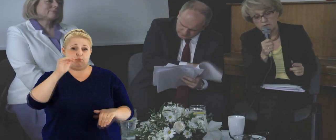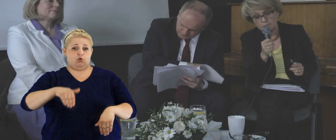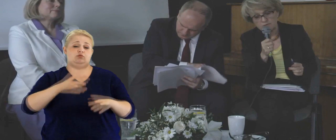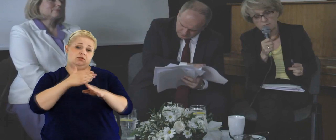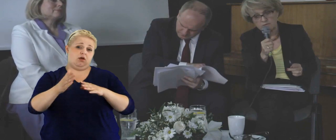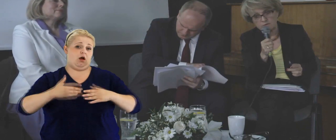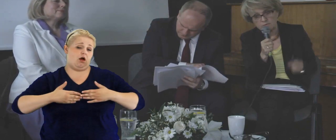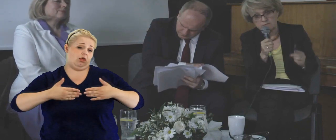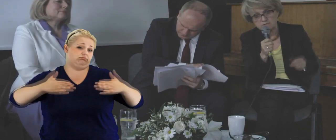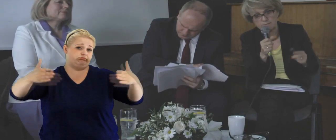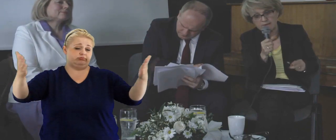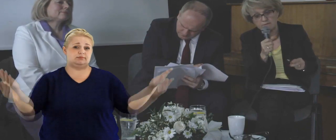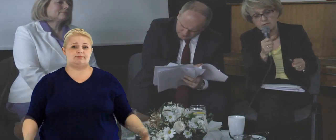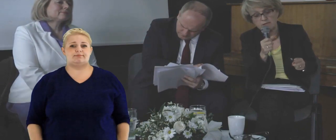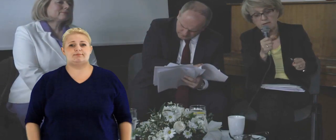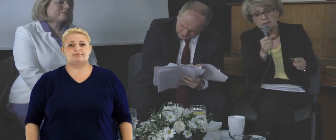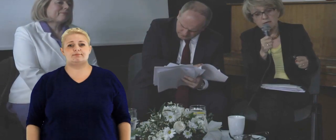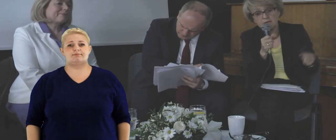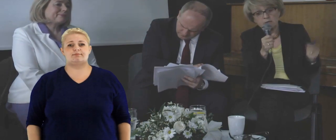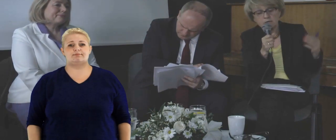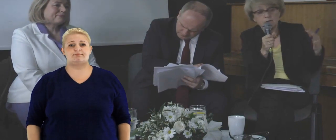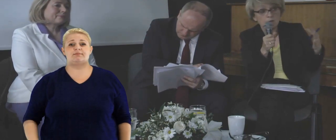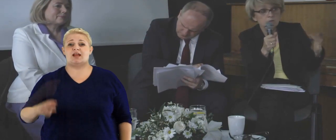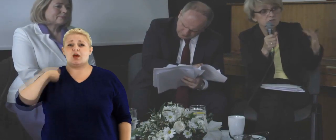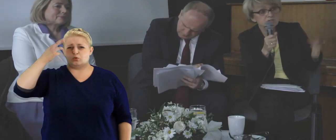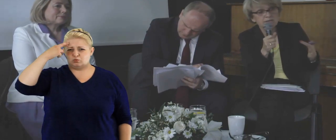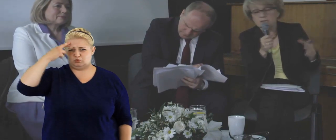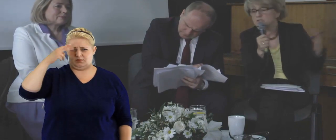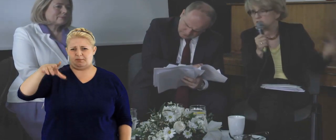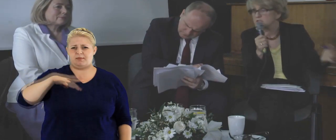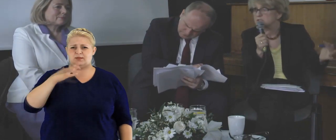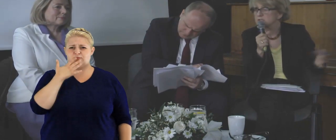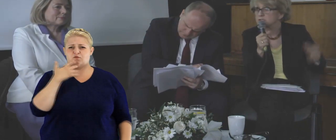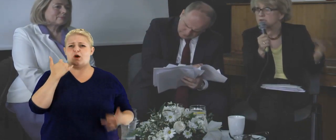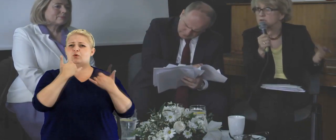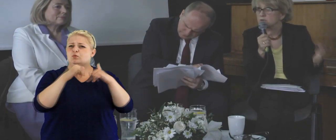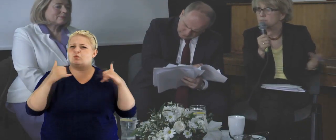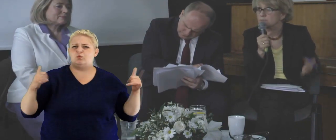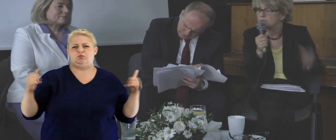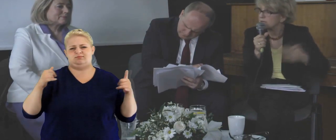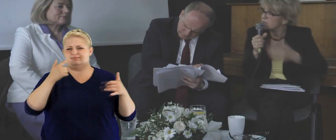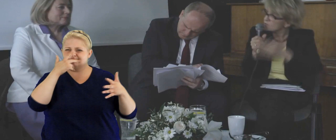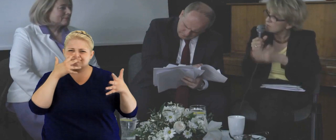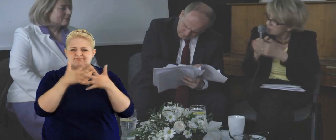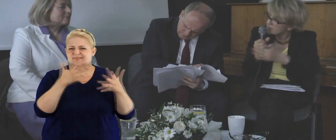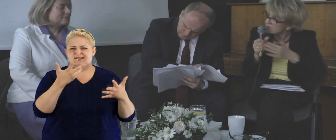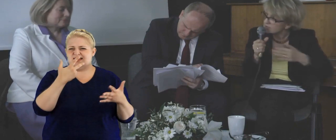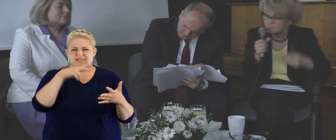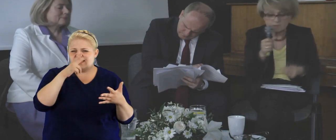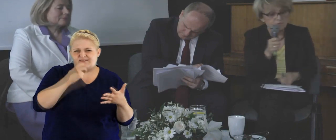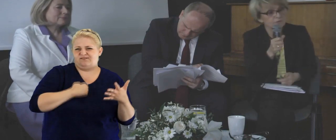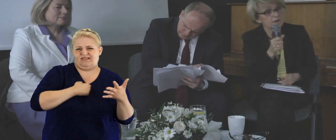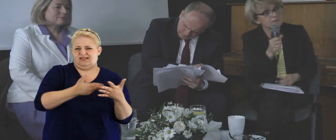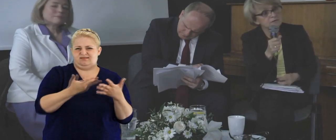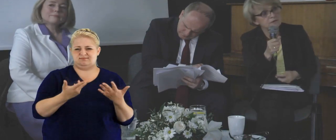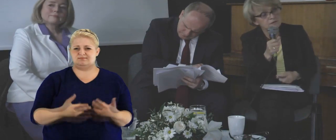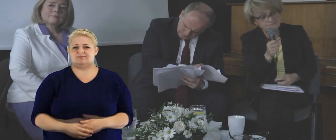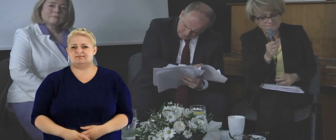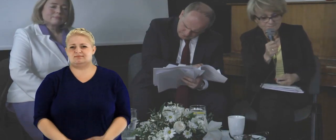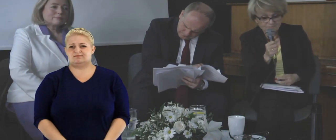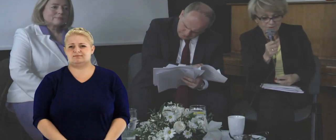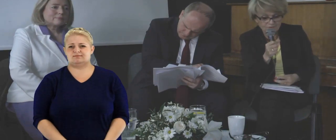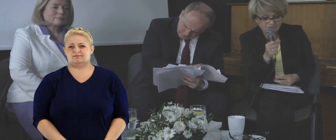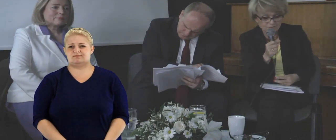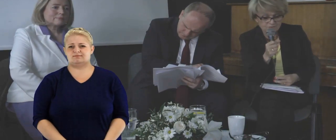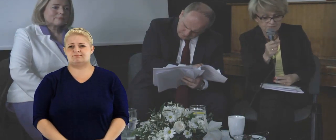decyzyjnego w podejmowaniu decyzji prawnej i to może się dalej szerzyć. Tzn. tego typu, i tak ja rozumiem to, co Pani mówiła o tych,